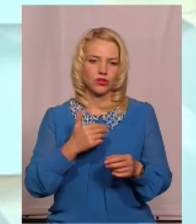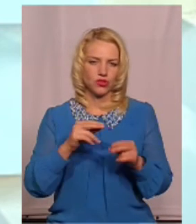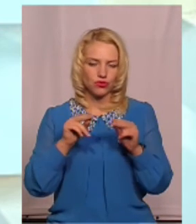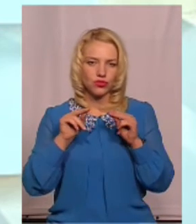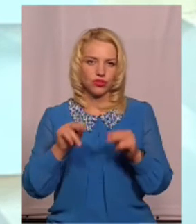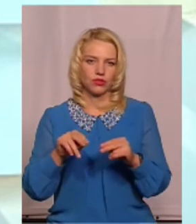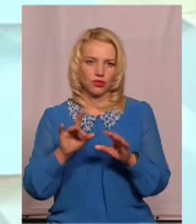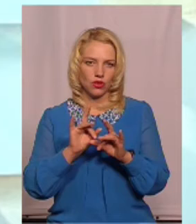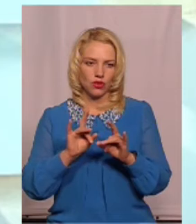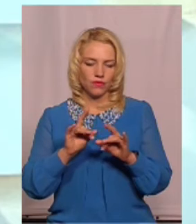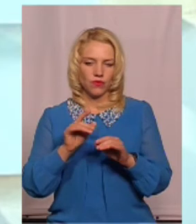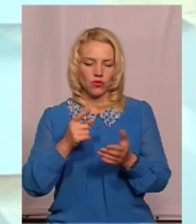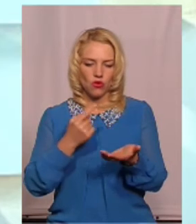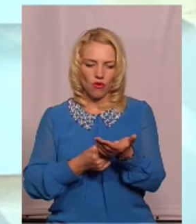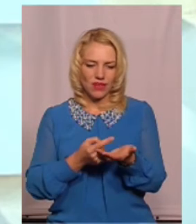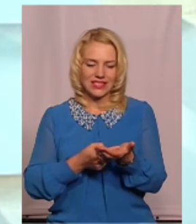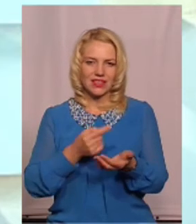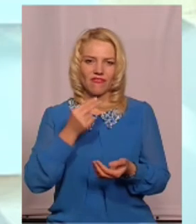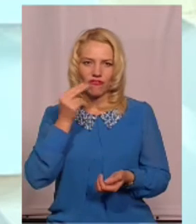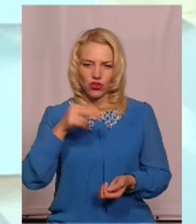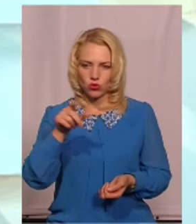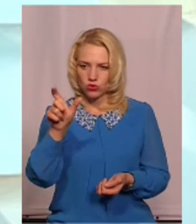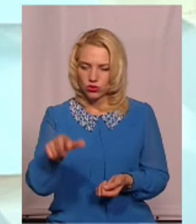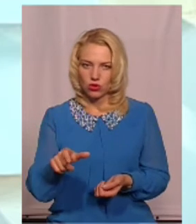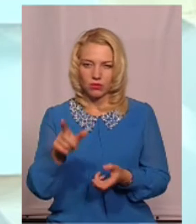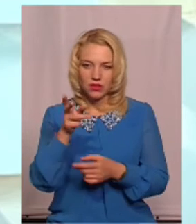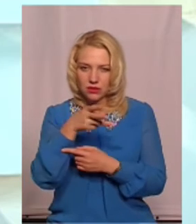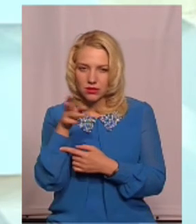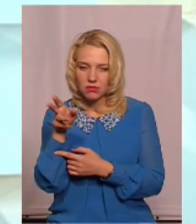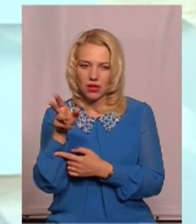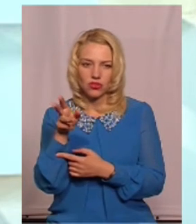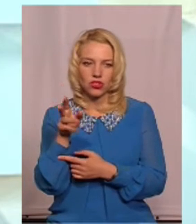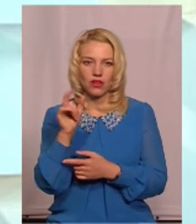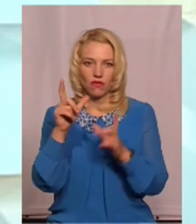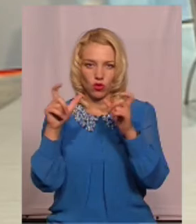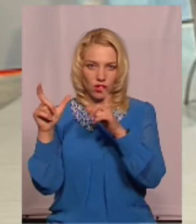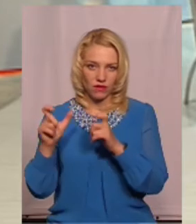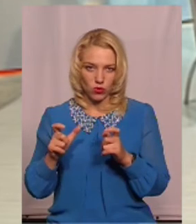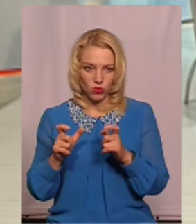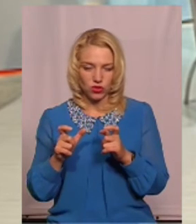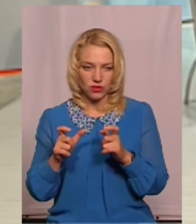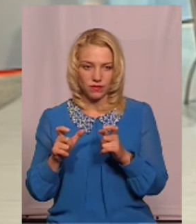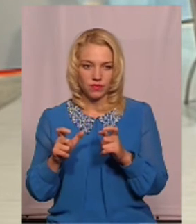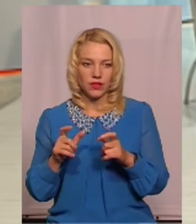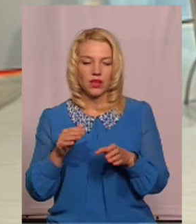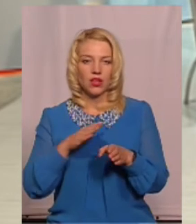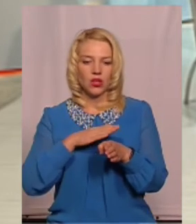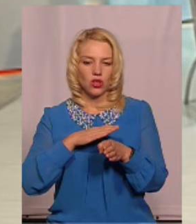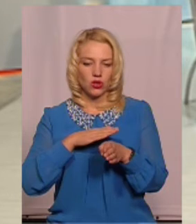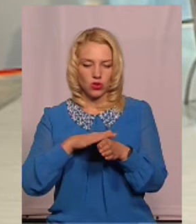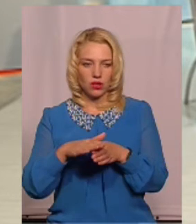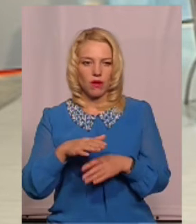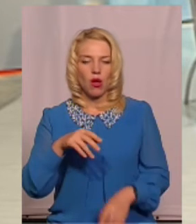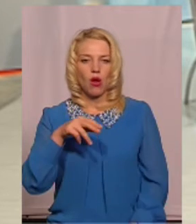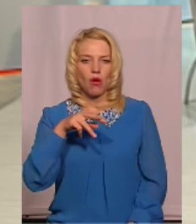довести вину тієї чи іншої особи, знімаючи на камеру і фотографуючи, і дотримуючись якихось